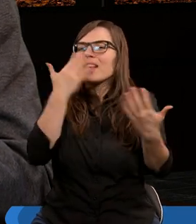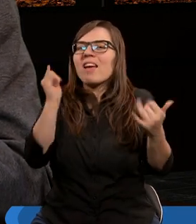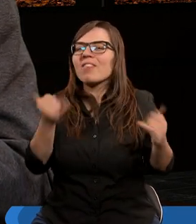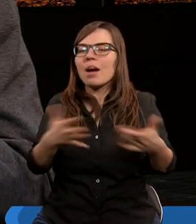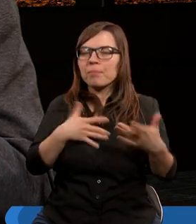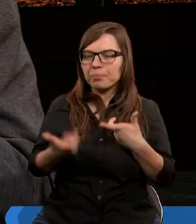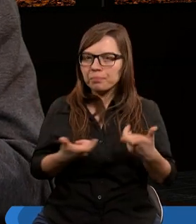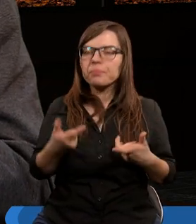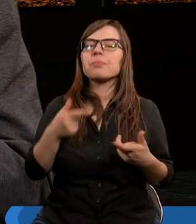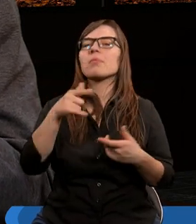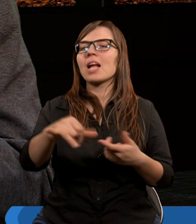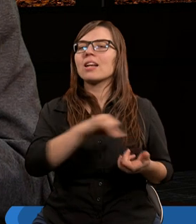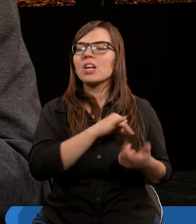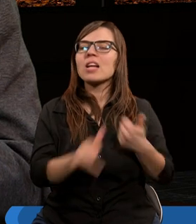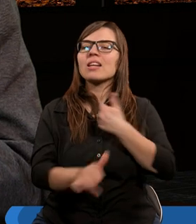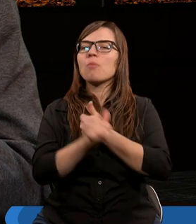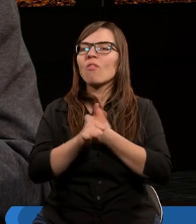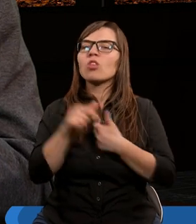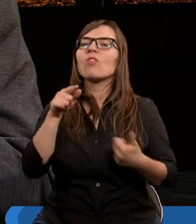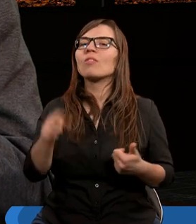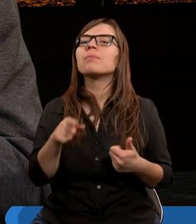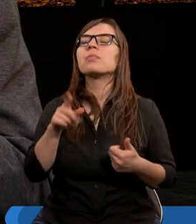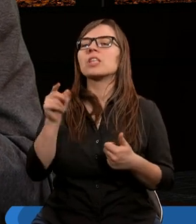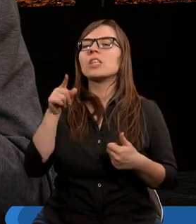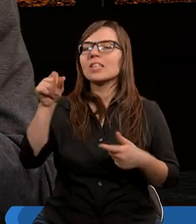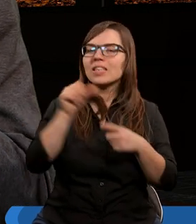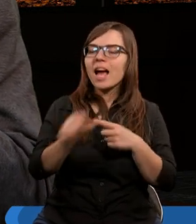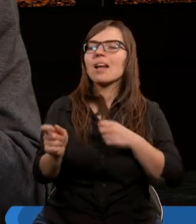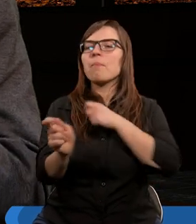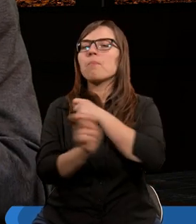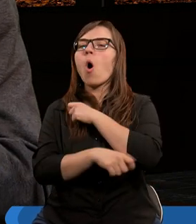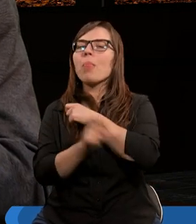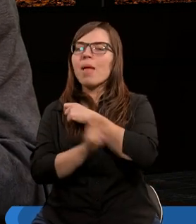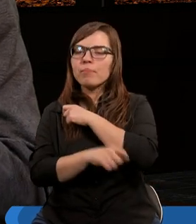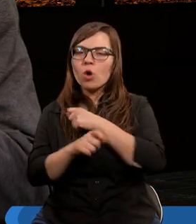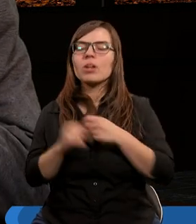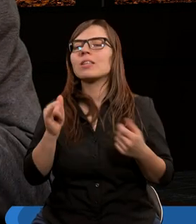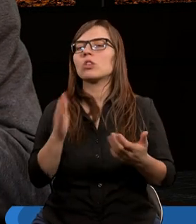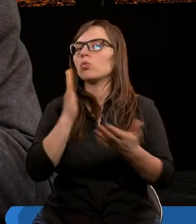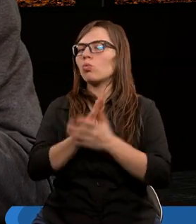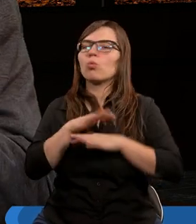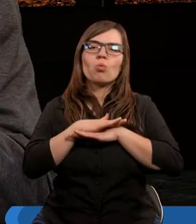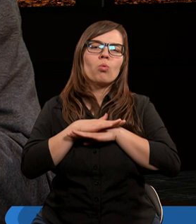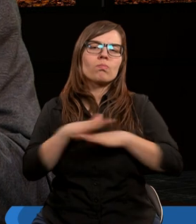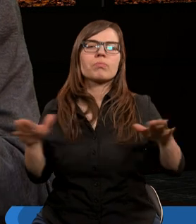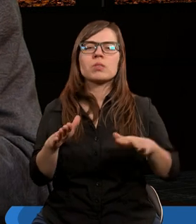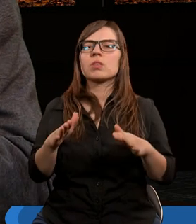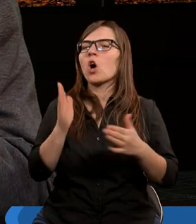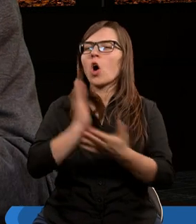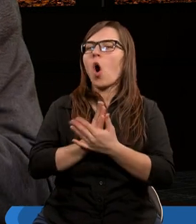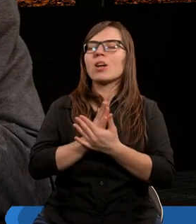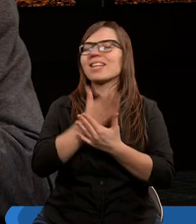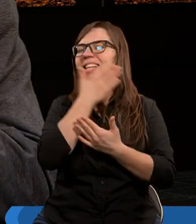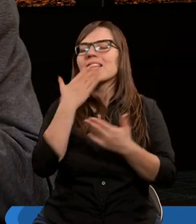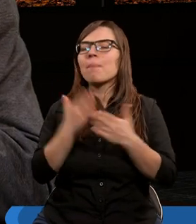że ten grzech spowodował to, że on jest potępiony i już nie ma dla niego żadnej